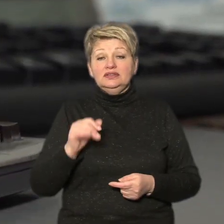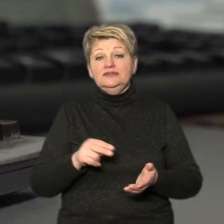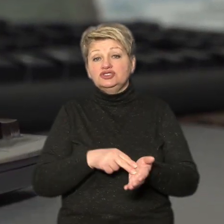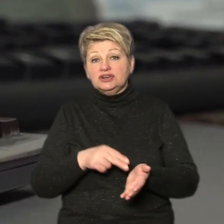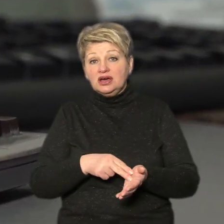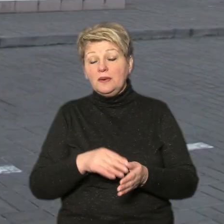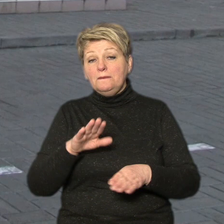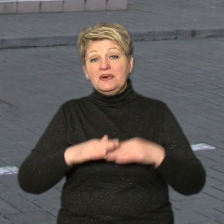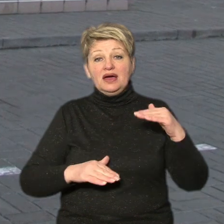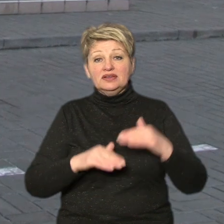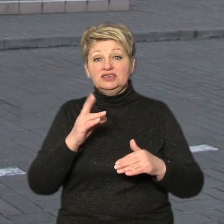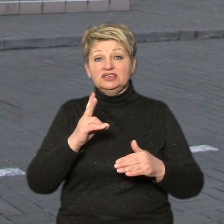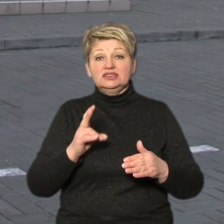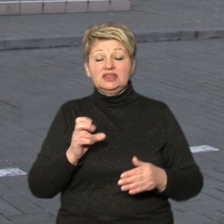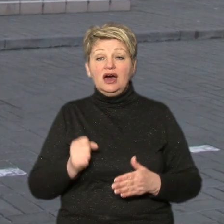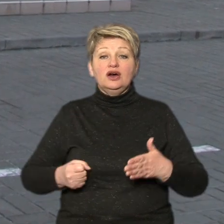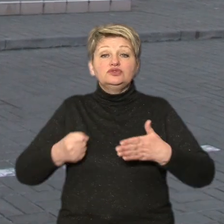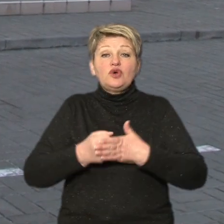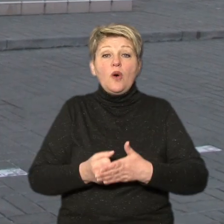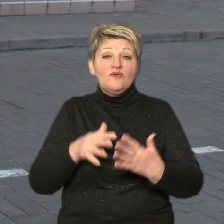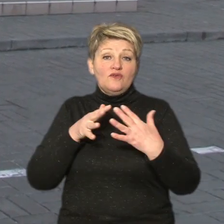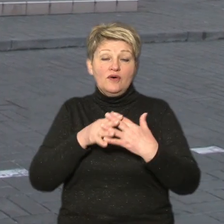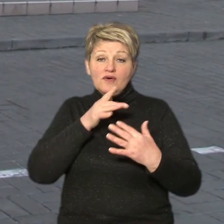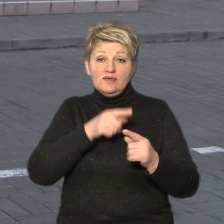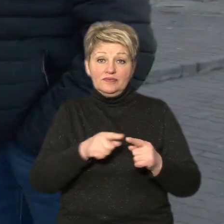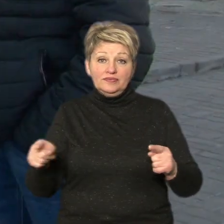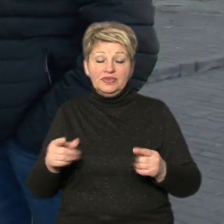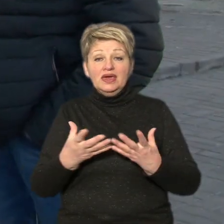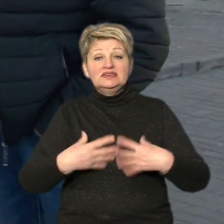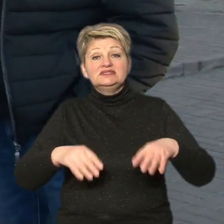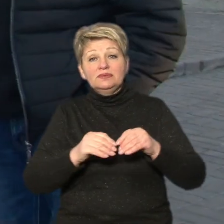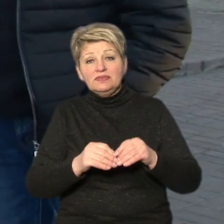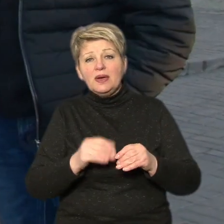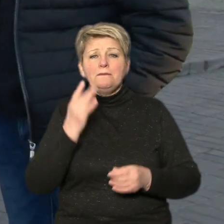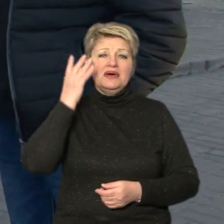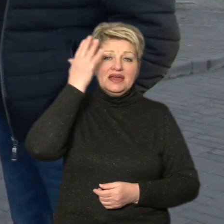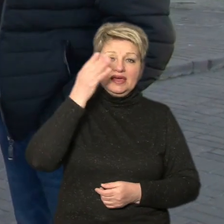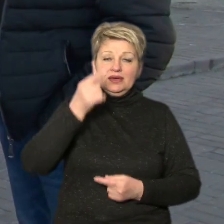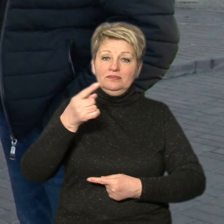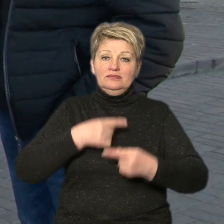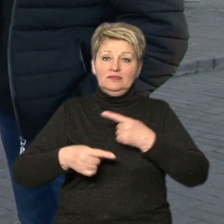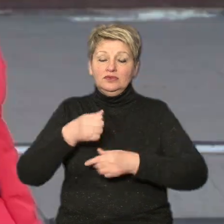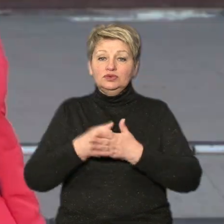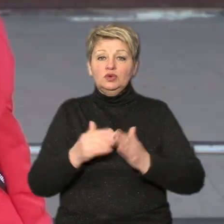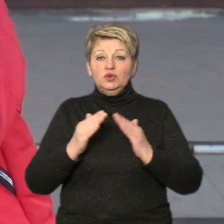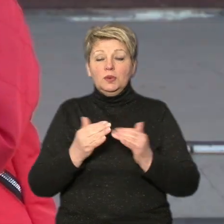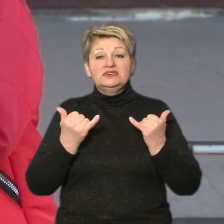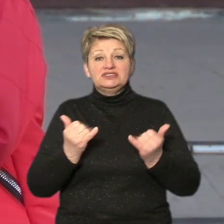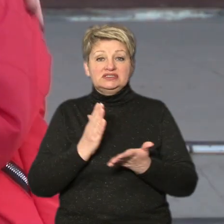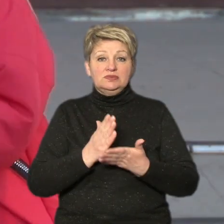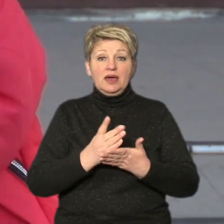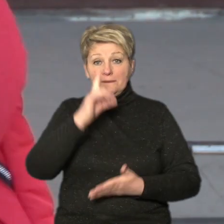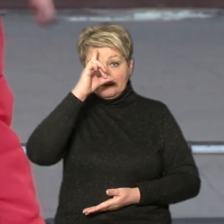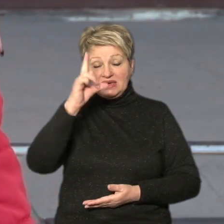довоєнному рівні. Родина Бондаренків поки лише мріє повернутися додому у Слав'янськ. Нині ж, говорить Юлія, мають всього місяць, аби звільнити